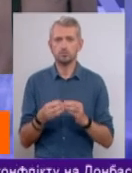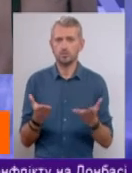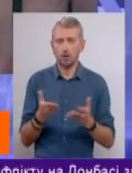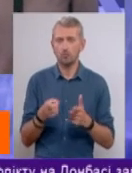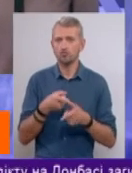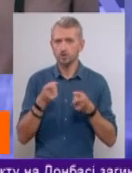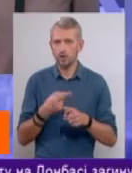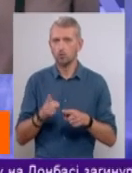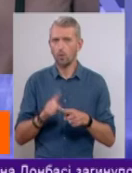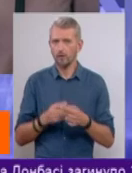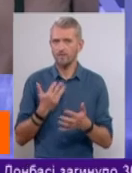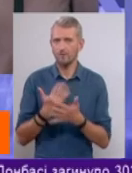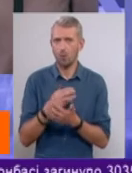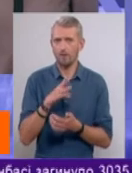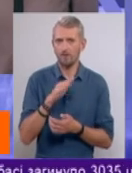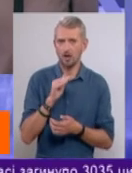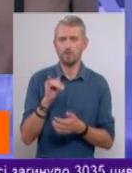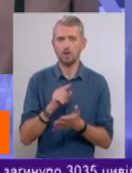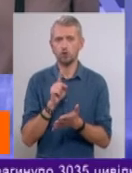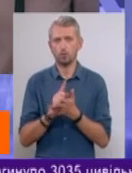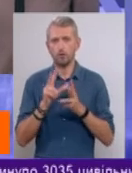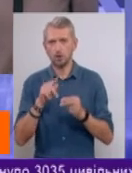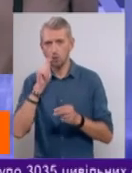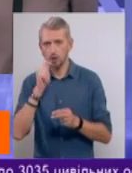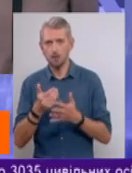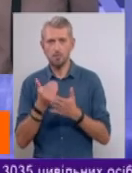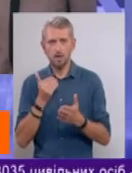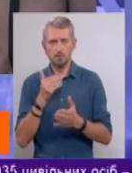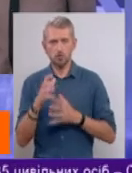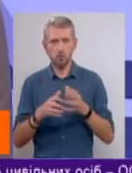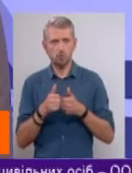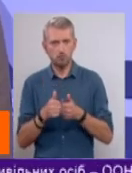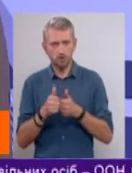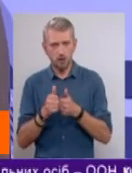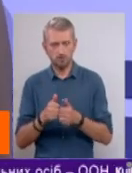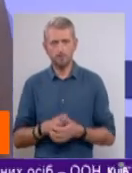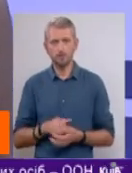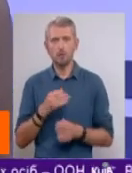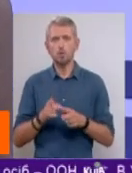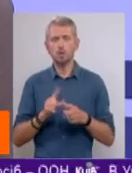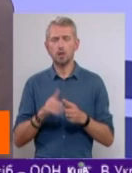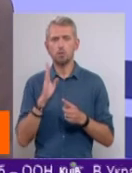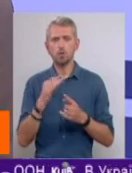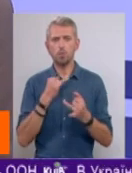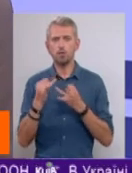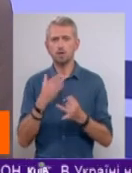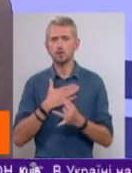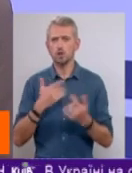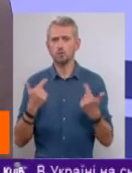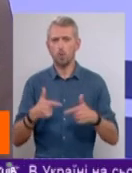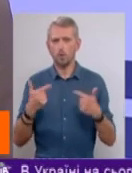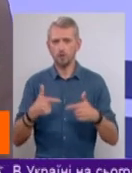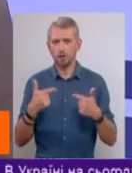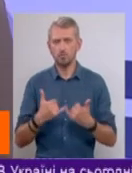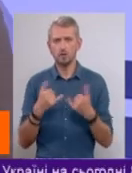чи дійсно це є вимогою МВФ із обов'язанням країни перед міжнародними партнерами? Про це ми будемо говорити з нашими гостями.